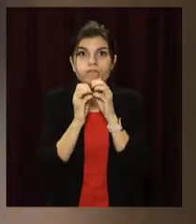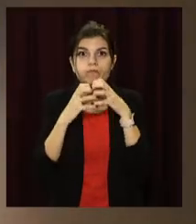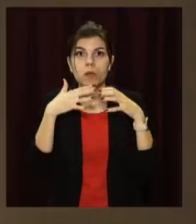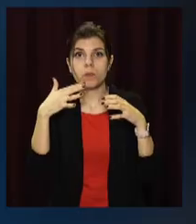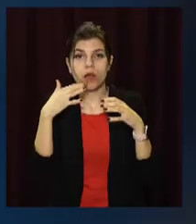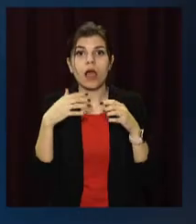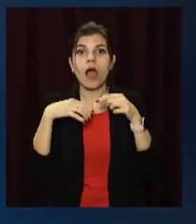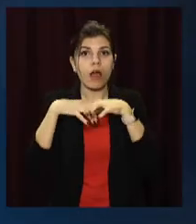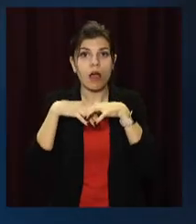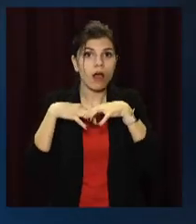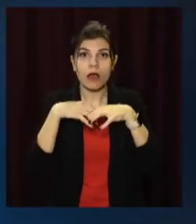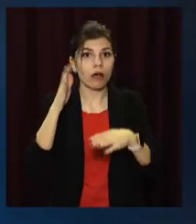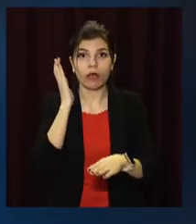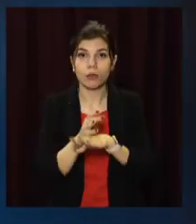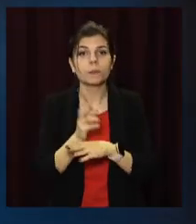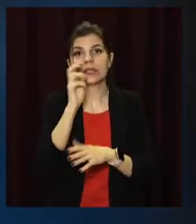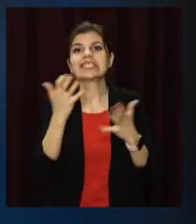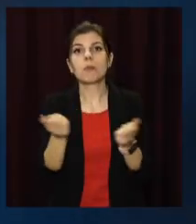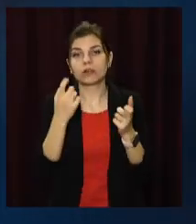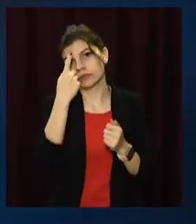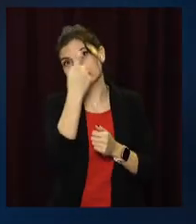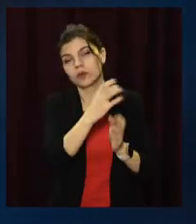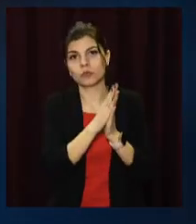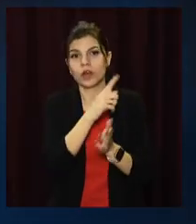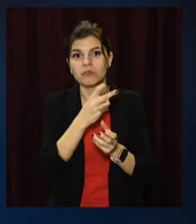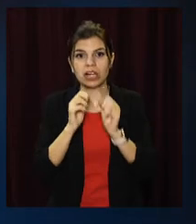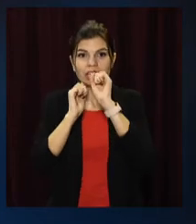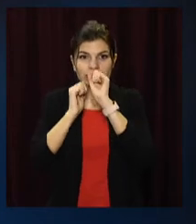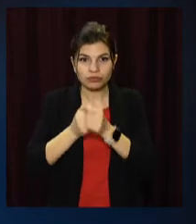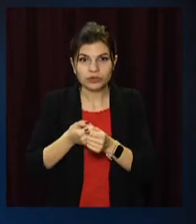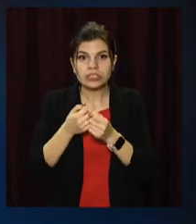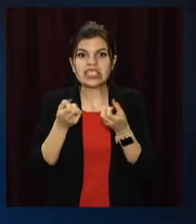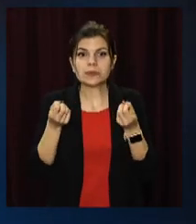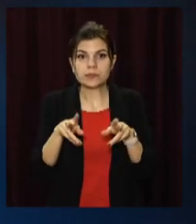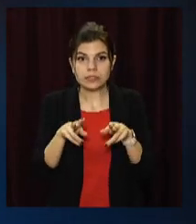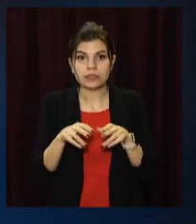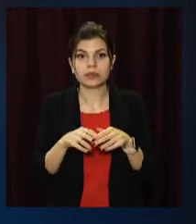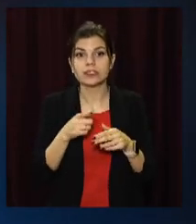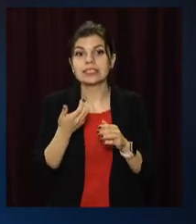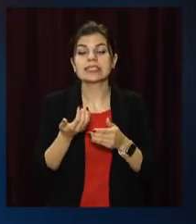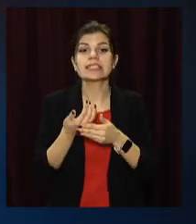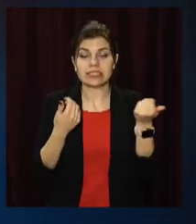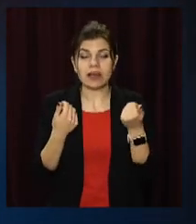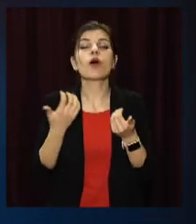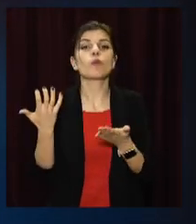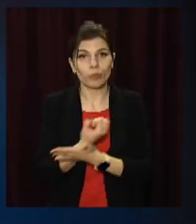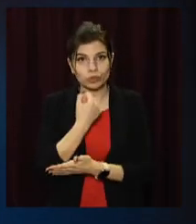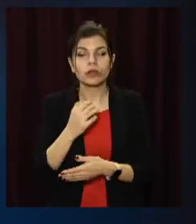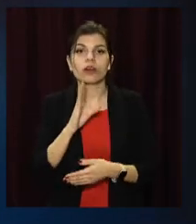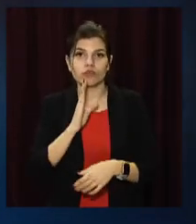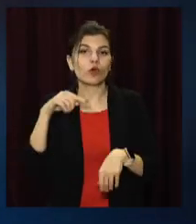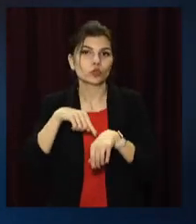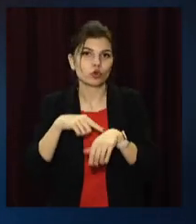прикраса застрягла. ДСНСникам довелося розпилювати каблучку спеціальною машиною. Зняти їй вдалося. Дівчина